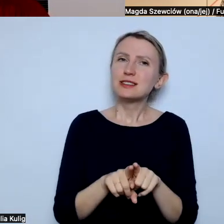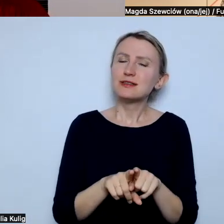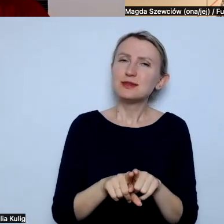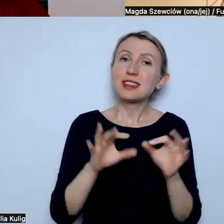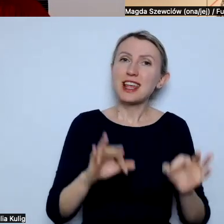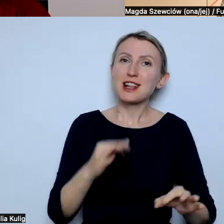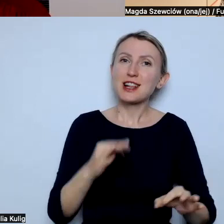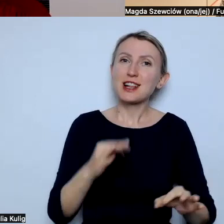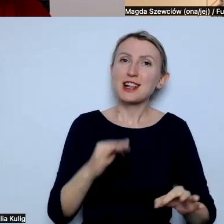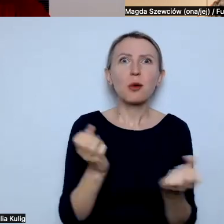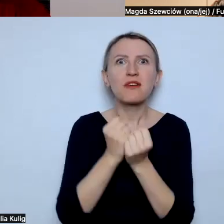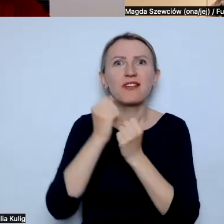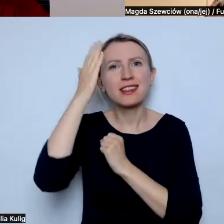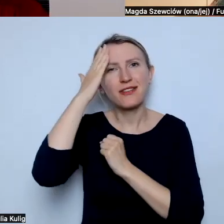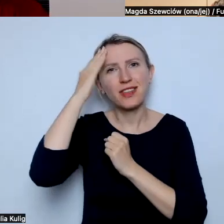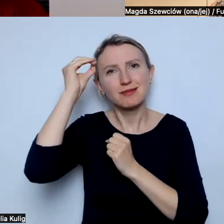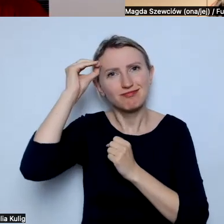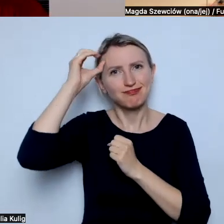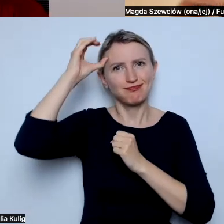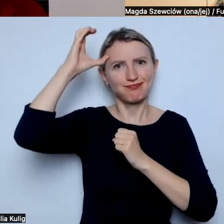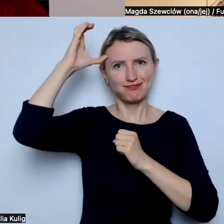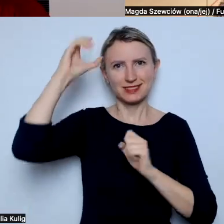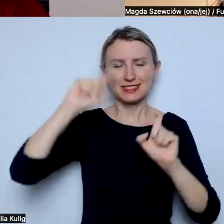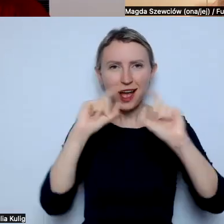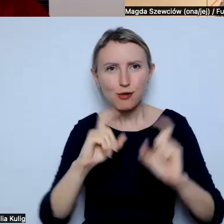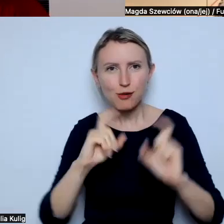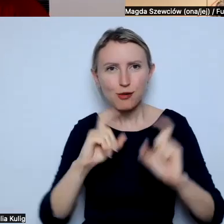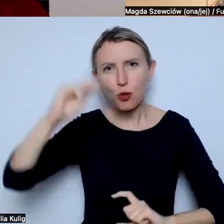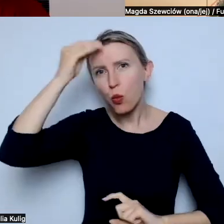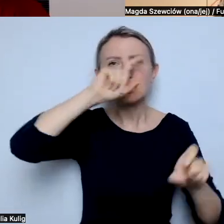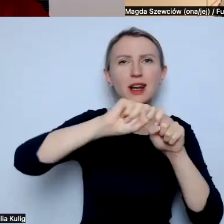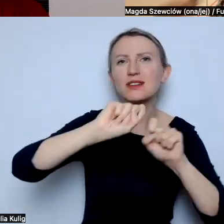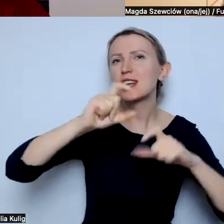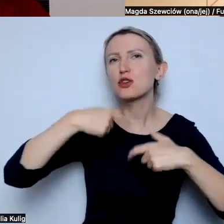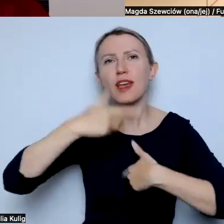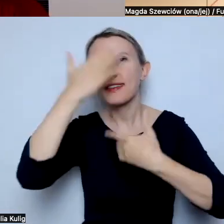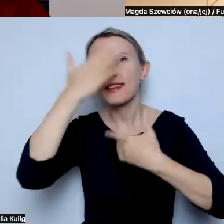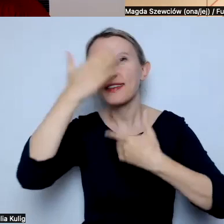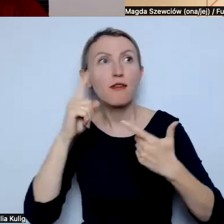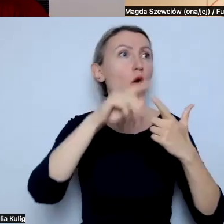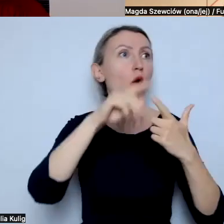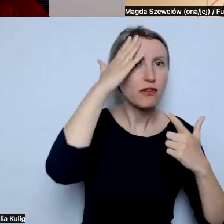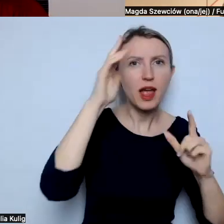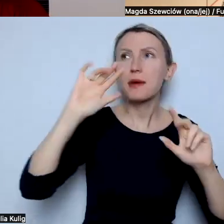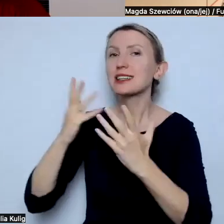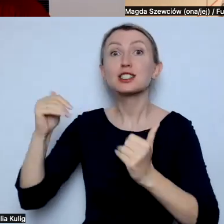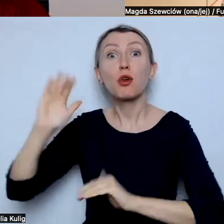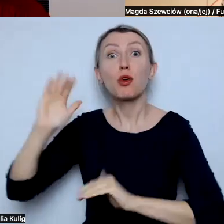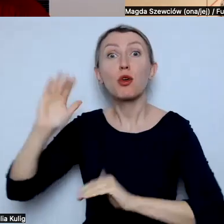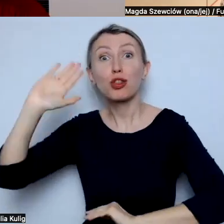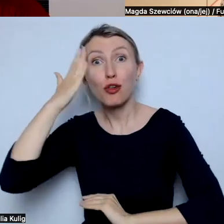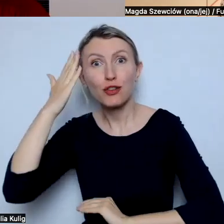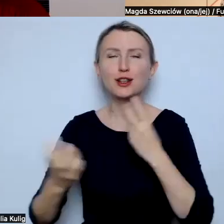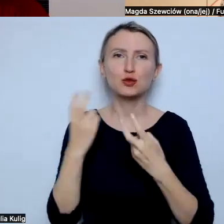mówisz, zdobywanie wiedzy. To znaczy cały czas edukowanie siebie, sprawdzanie tego, czego nie wiem, a co wiem, skąd to mogę zdobyć, no i szukanie u